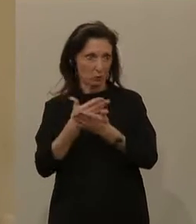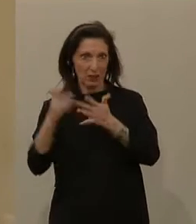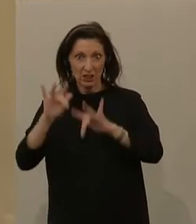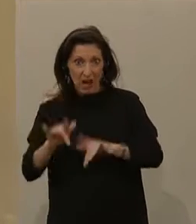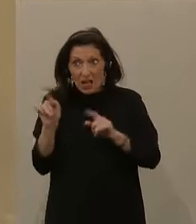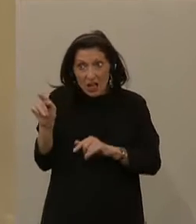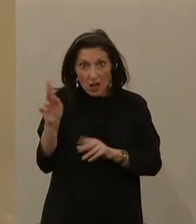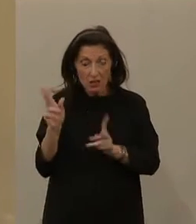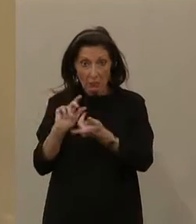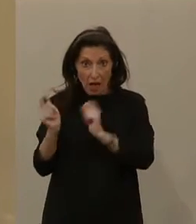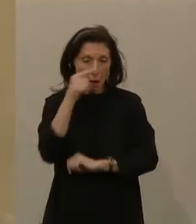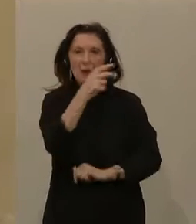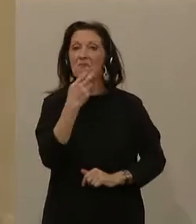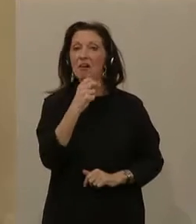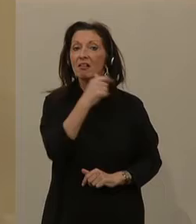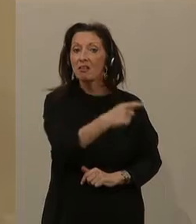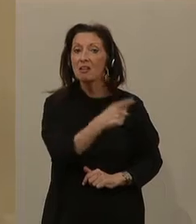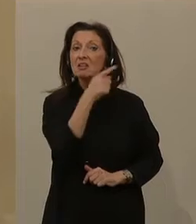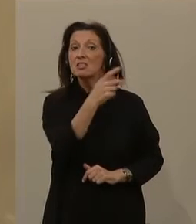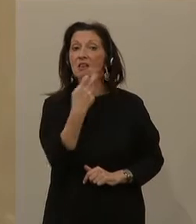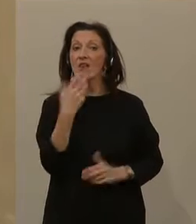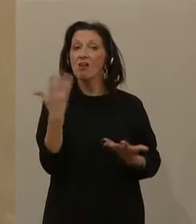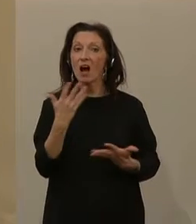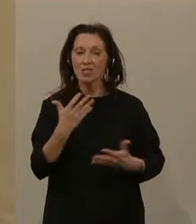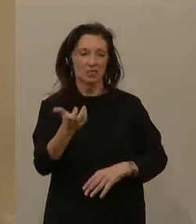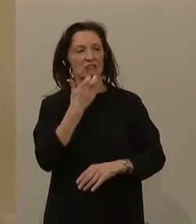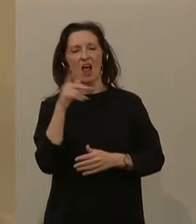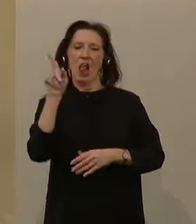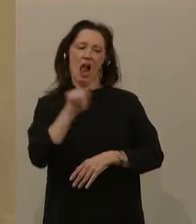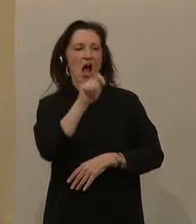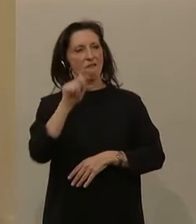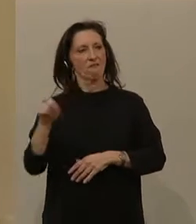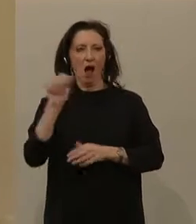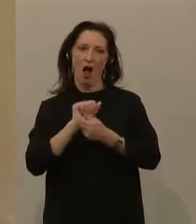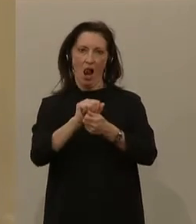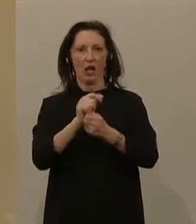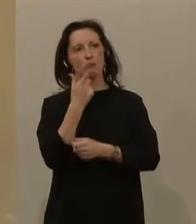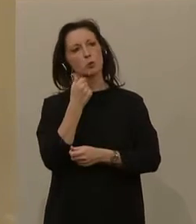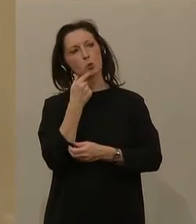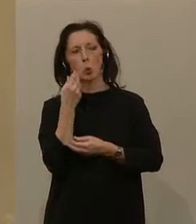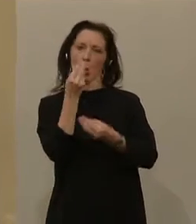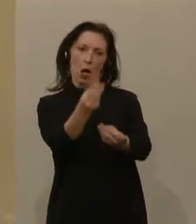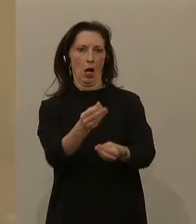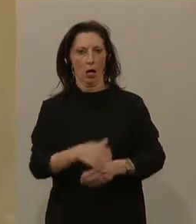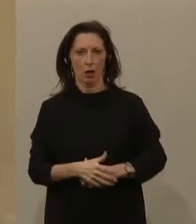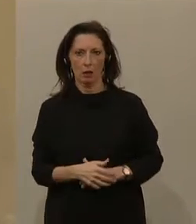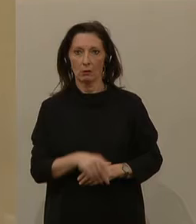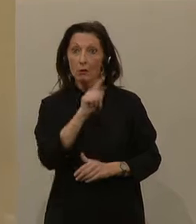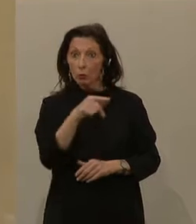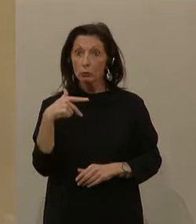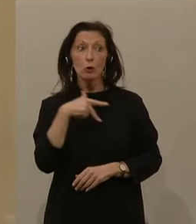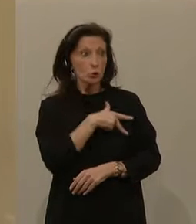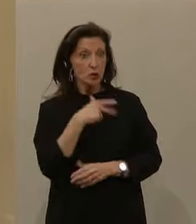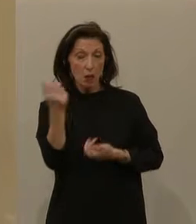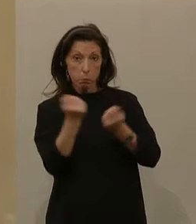das wollen Sie nicht. Was Sie wollen, ist ein Geschenk, ein Wahlkampfgeschenk rüberretten und mit Ihrer sozialistischen